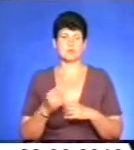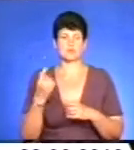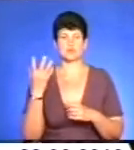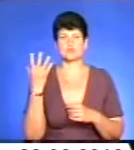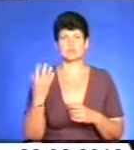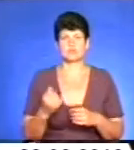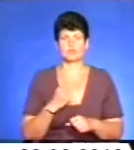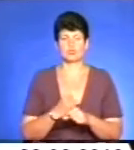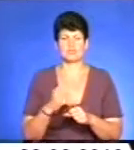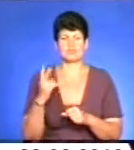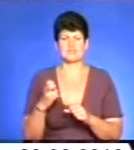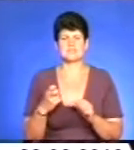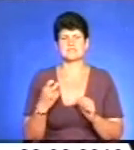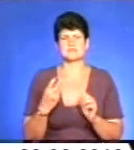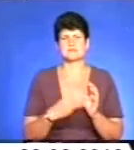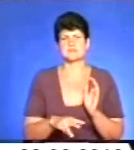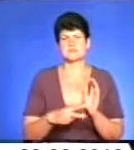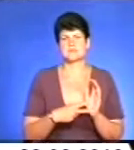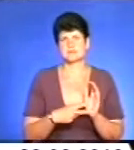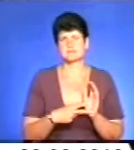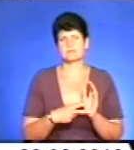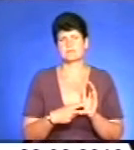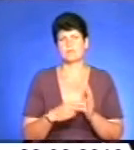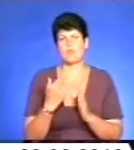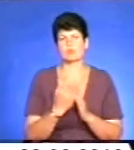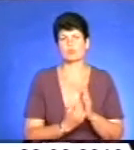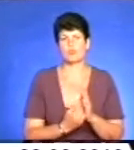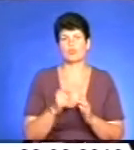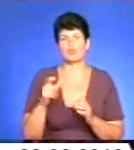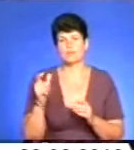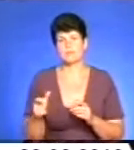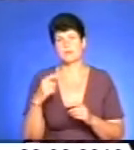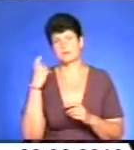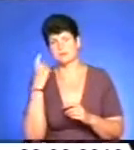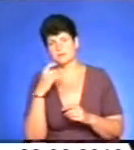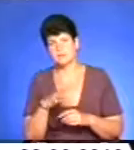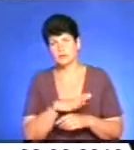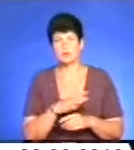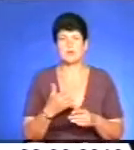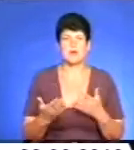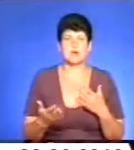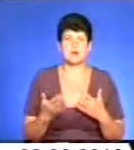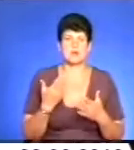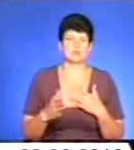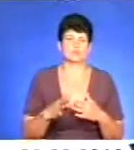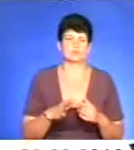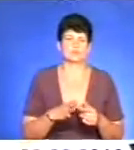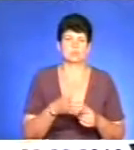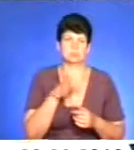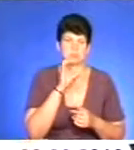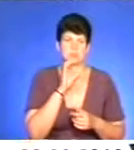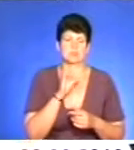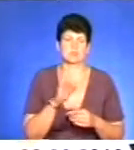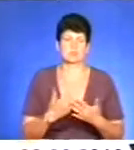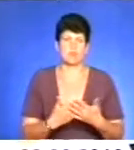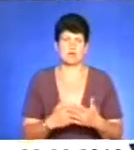287 адмінматеріалів тільки по людях, які вживали або знаходилися в нетверезому стані в громадському місці. Від